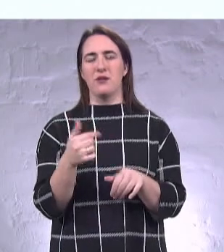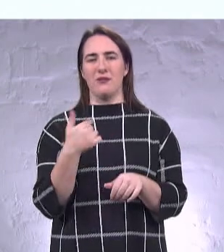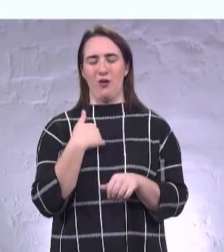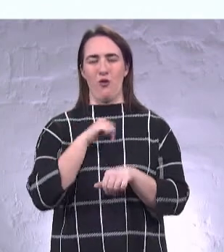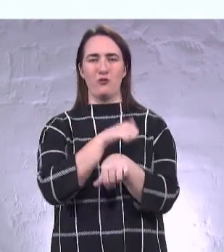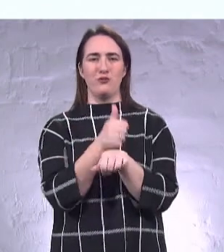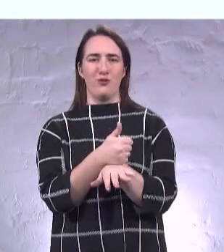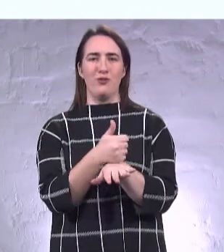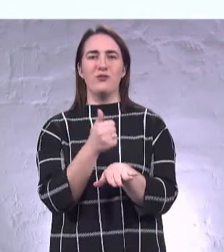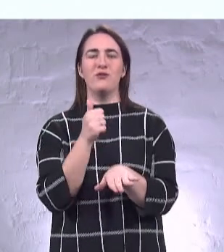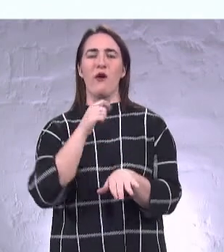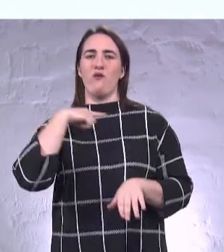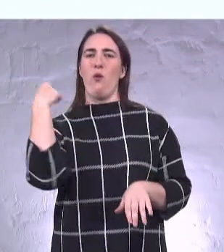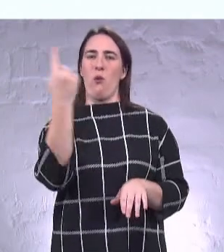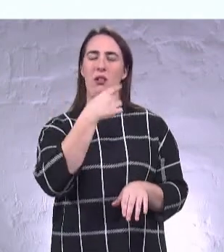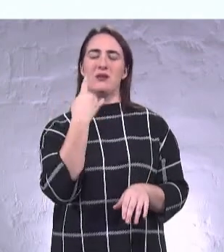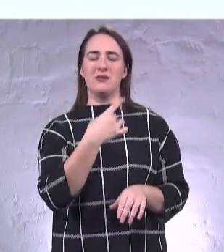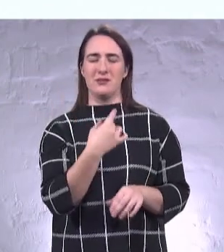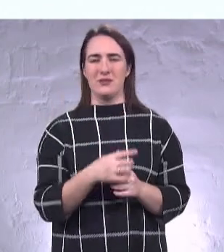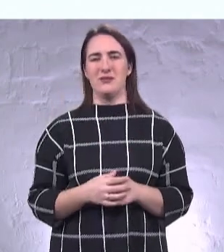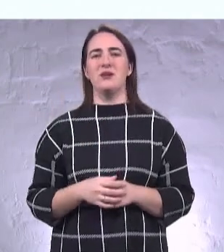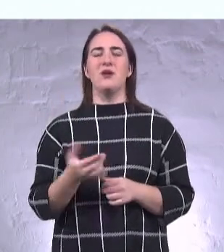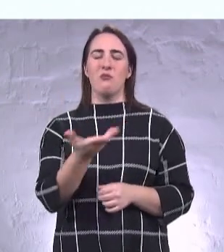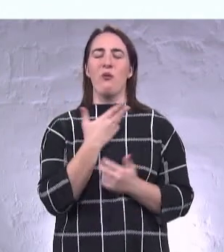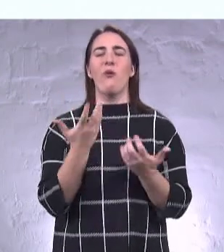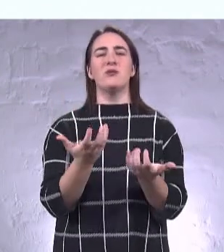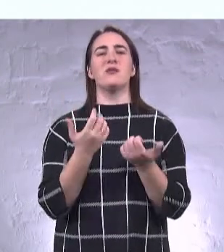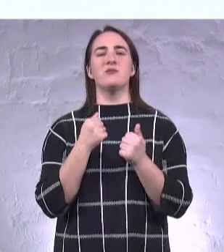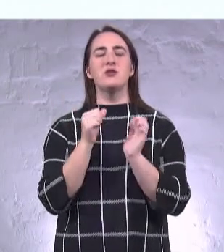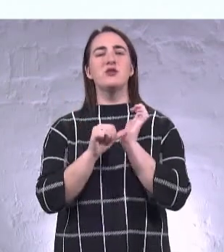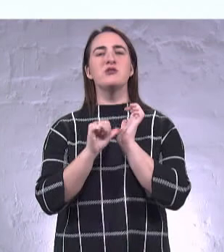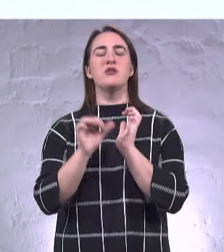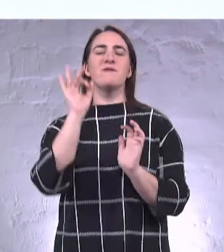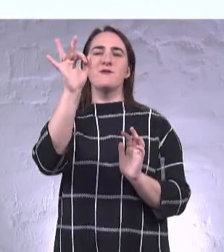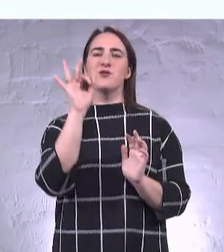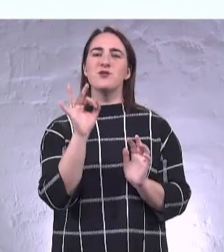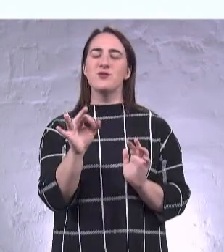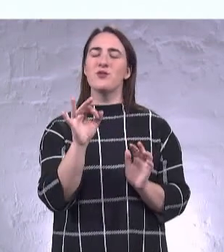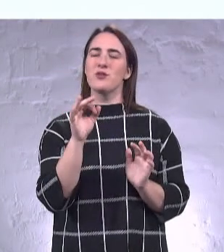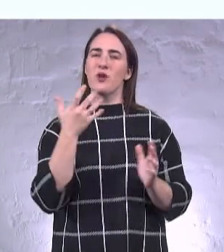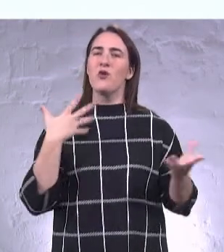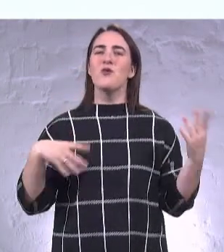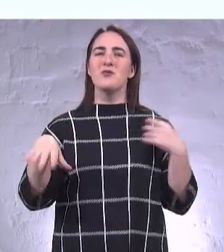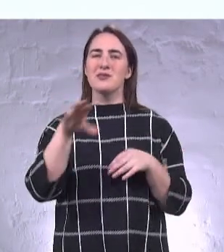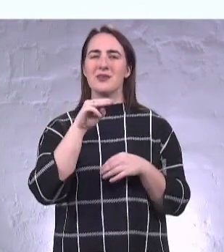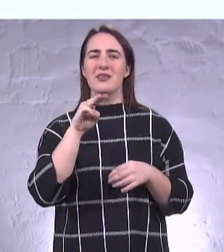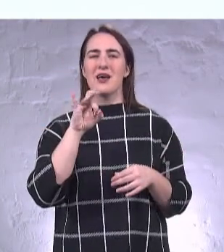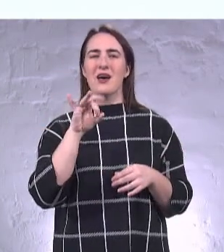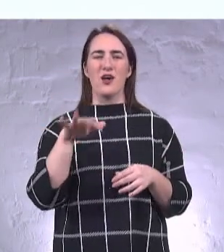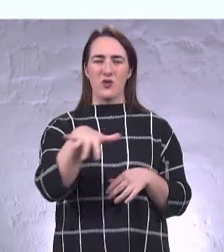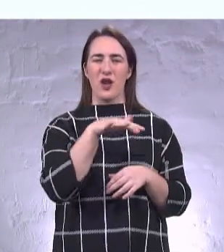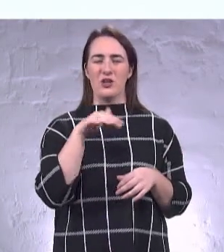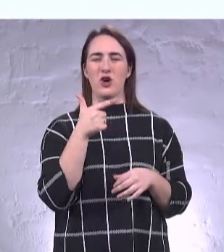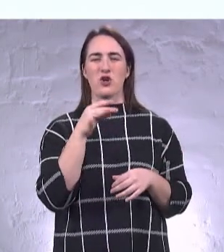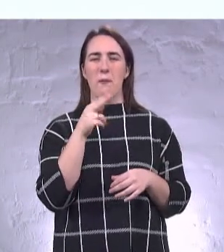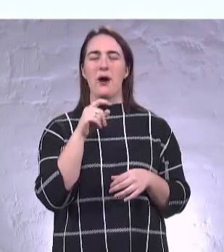в області. Ми отримали 60% у всіх територіальних громадах. Для